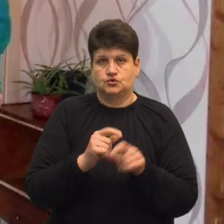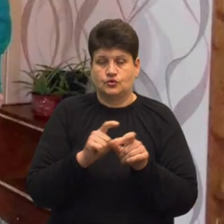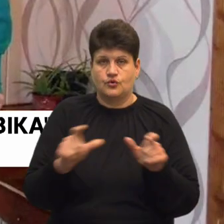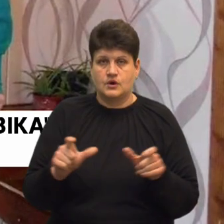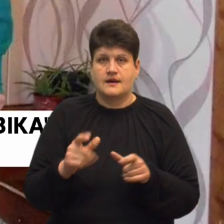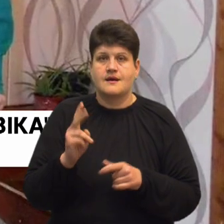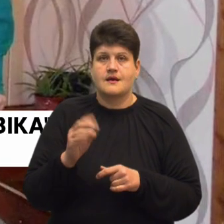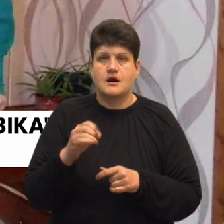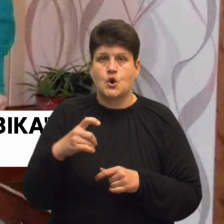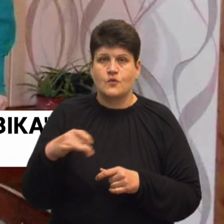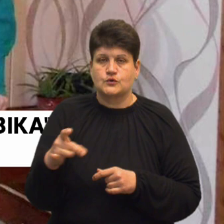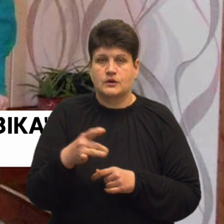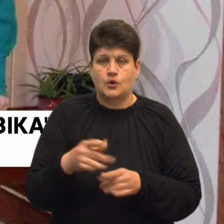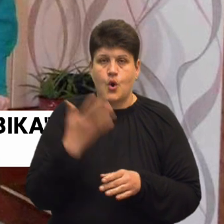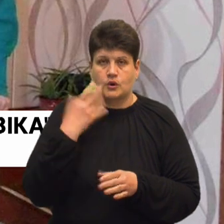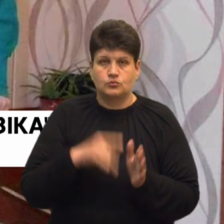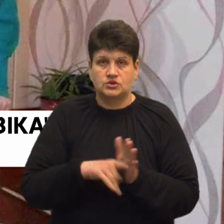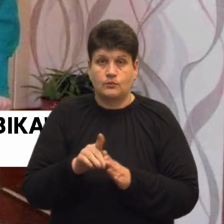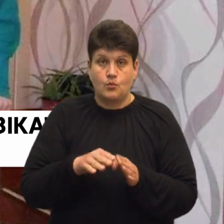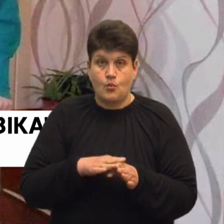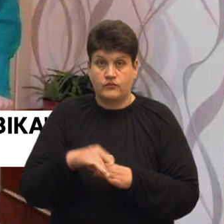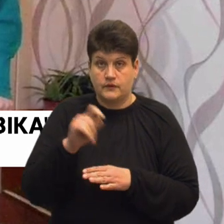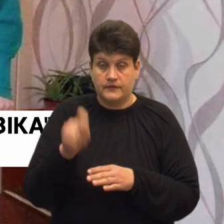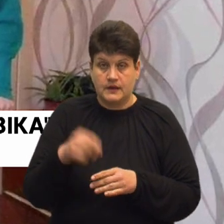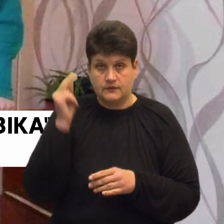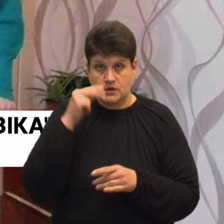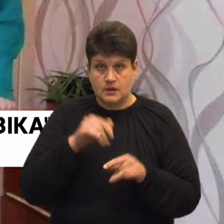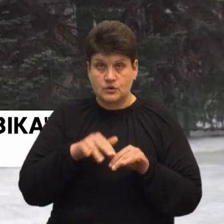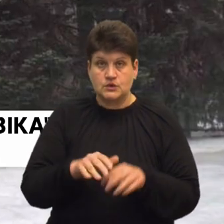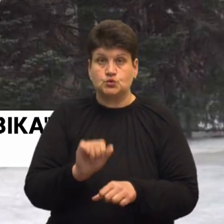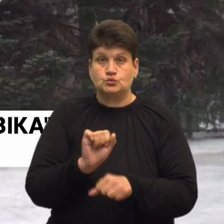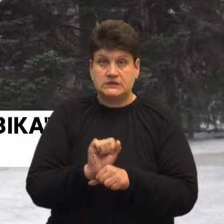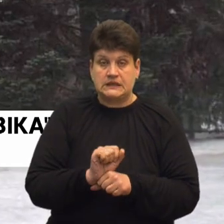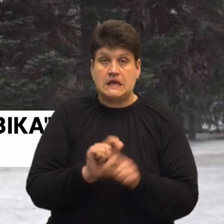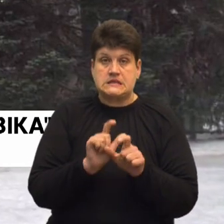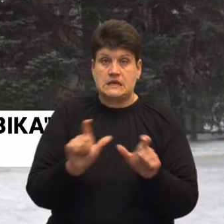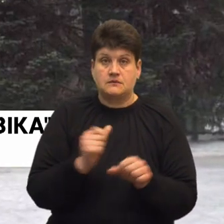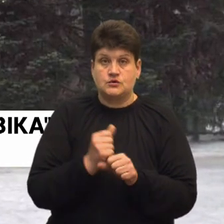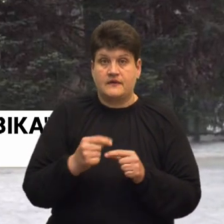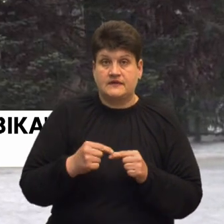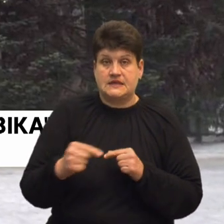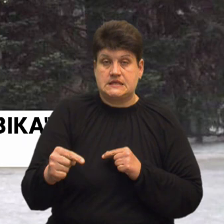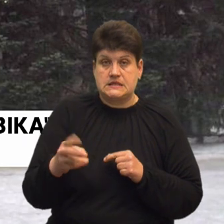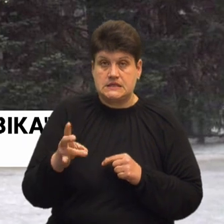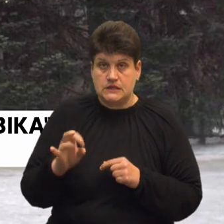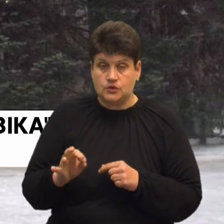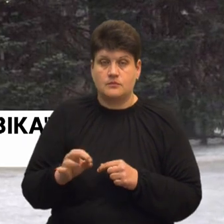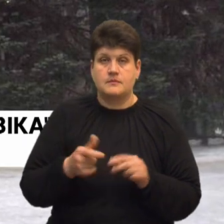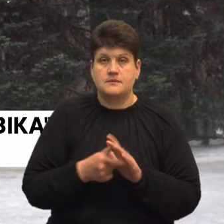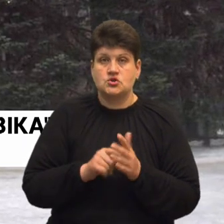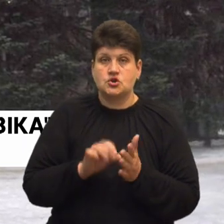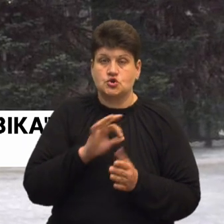Коли почалася повномасштабна війна, каже, навчальний процес скоротили, а заклад працював дистанційно. Приміщення школи почали